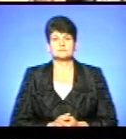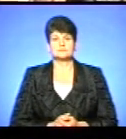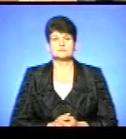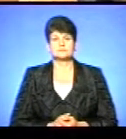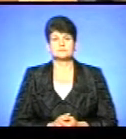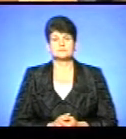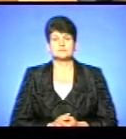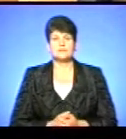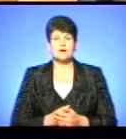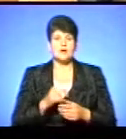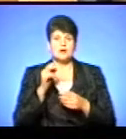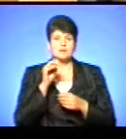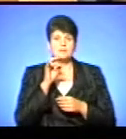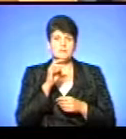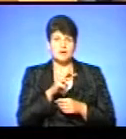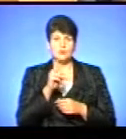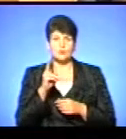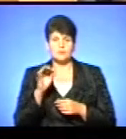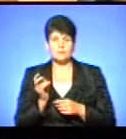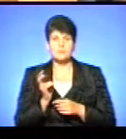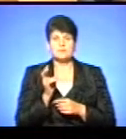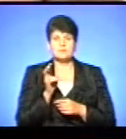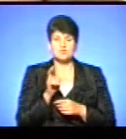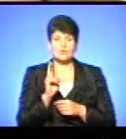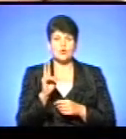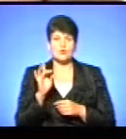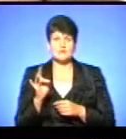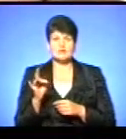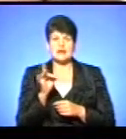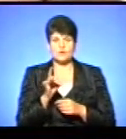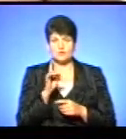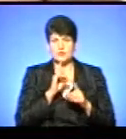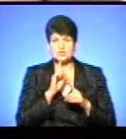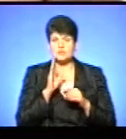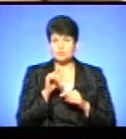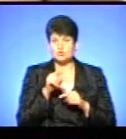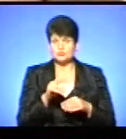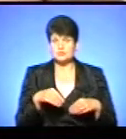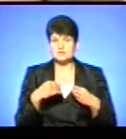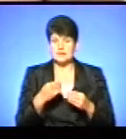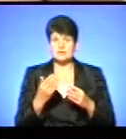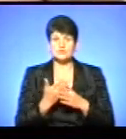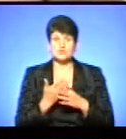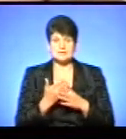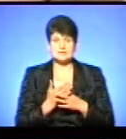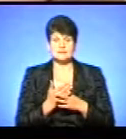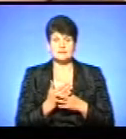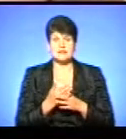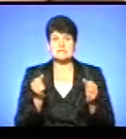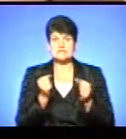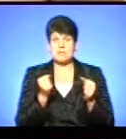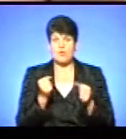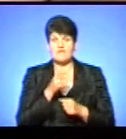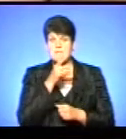Житомирянин Михайло Колоколов прийшов до Корольовської районної ради перевірити, чи буде йому нарахована субсидія на зимовий період.